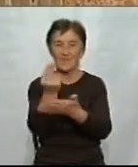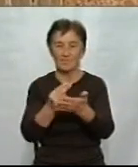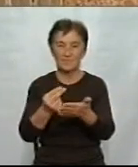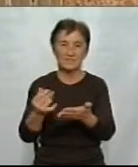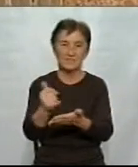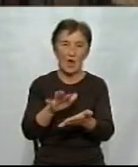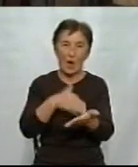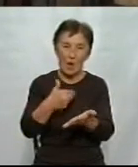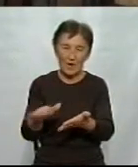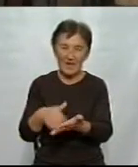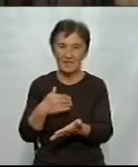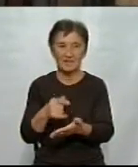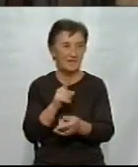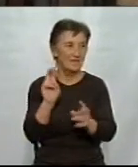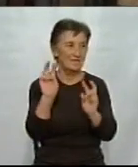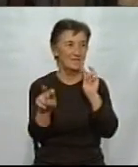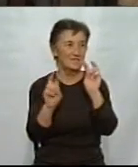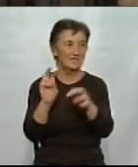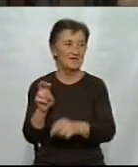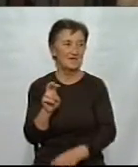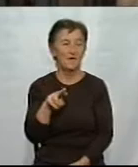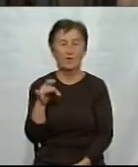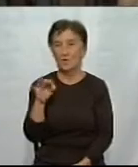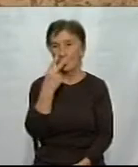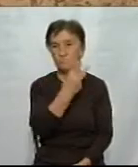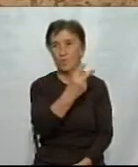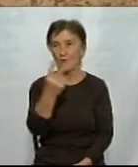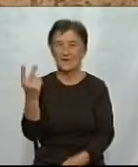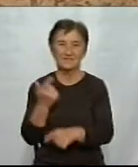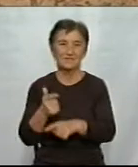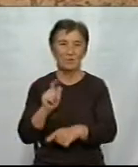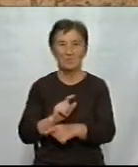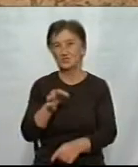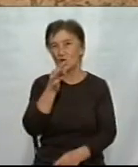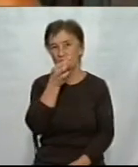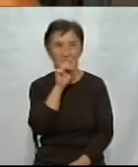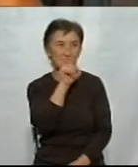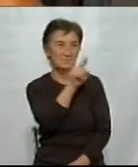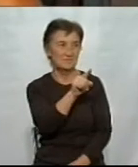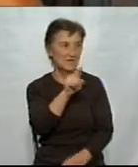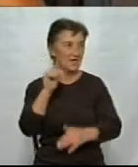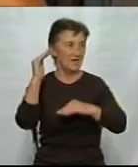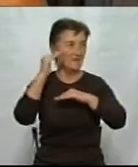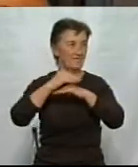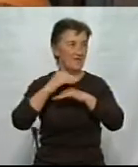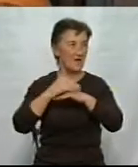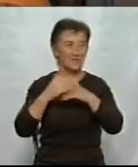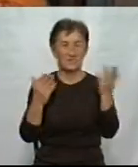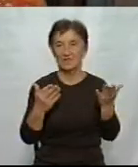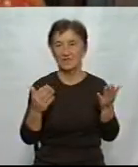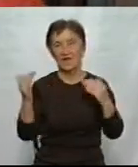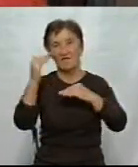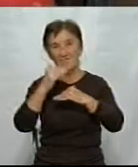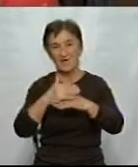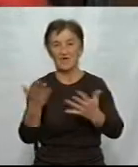акрилом та гуашію. Відвідувачка виставки Вікторія Пухинда показує, найбільше сподобалась ця картина «Вечір». Настроєм, що це спокій,